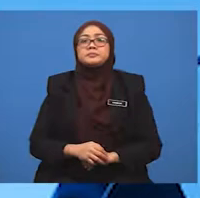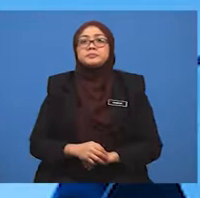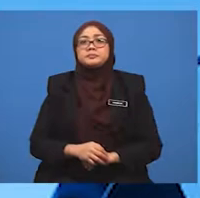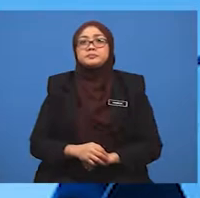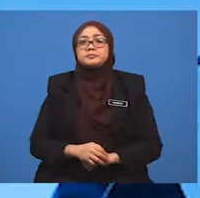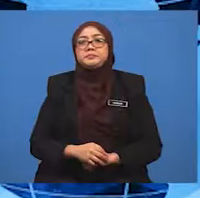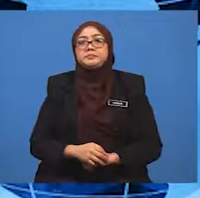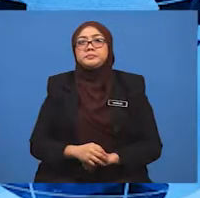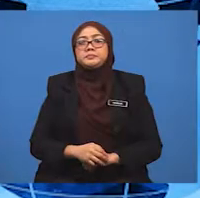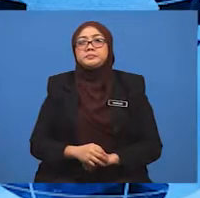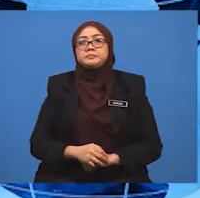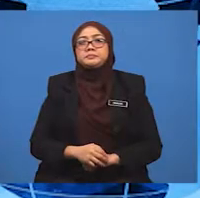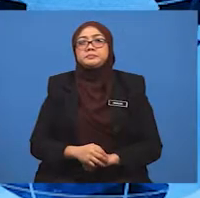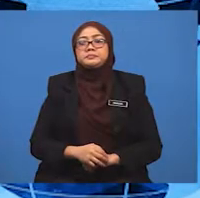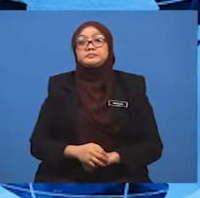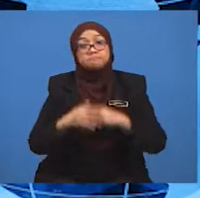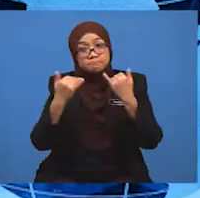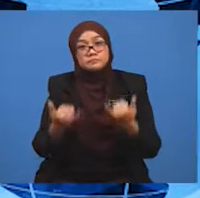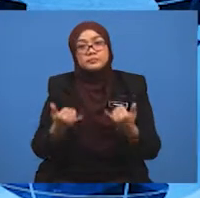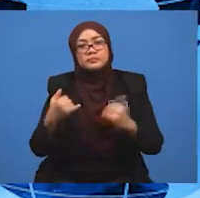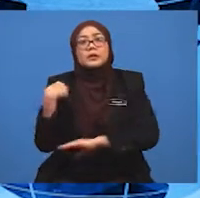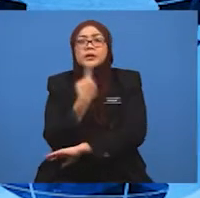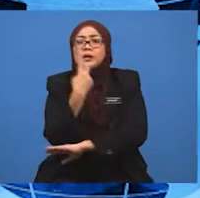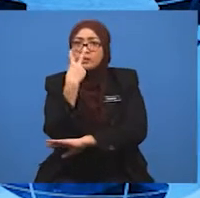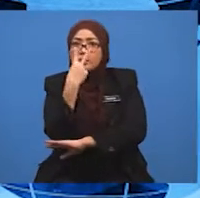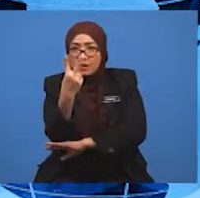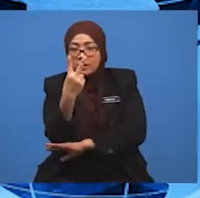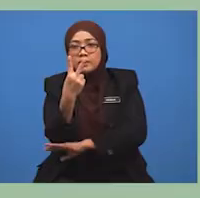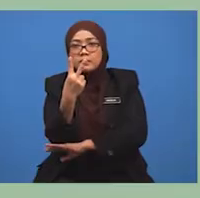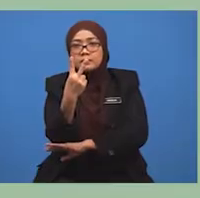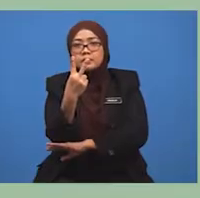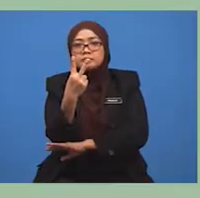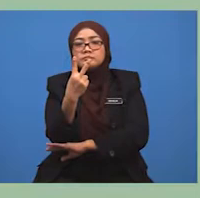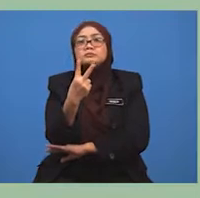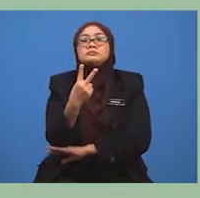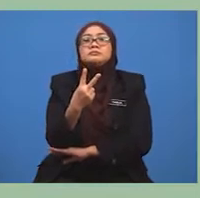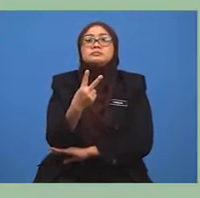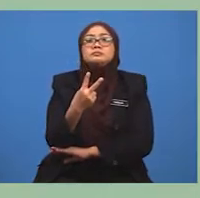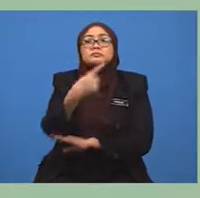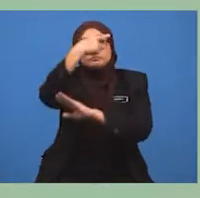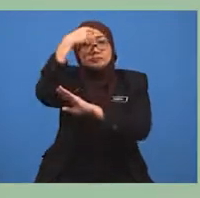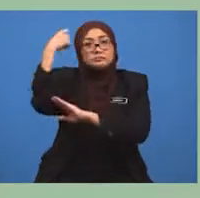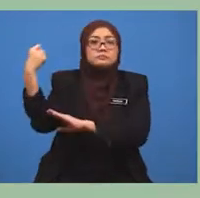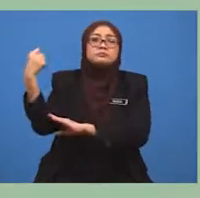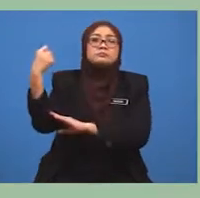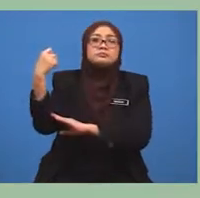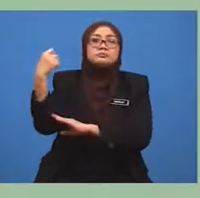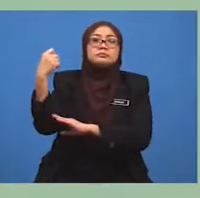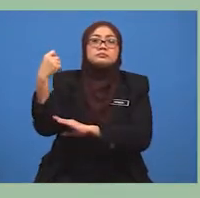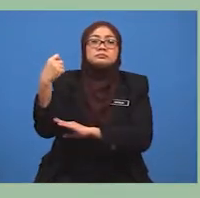Bagus! Murid-murid, sekarang kita lihat pula faktor-faktor yang mempengaruhi